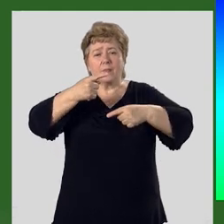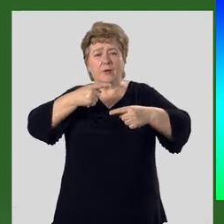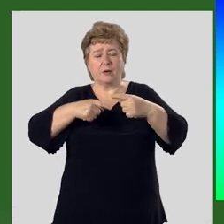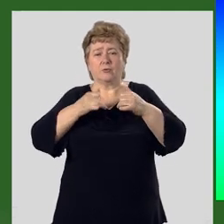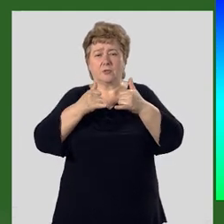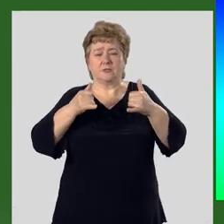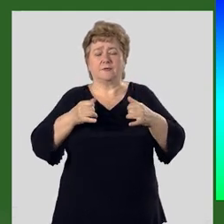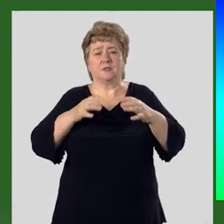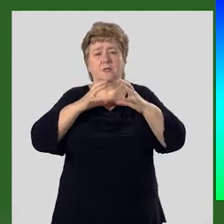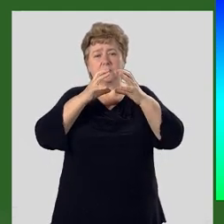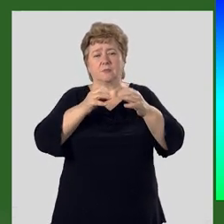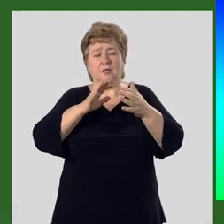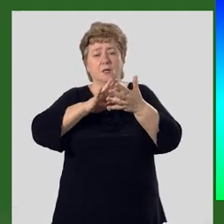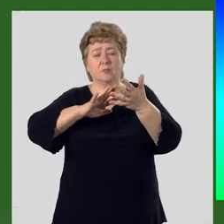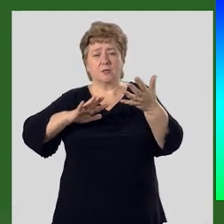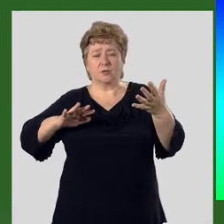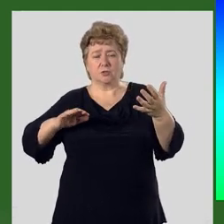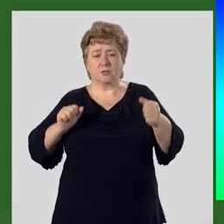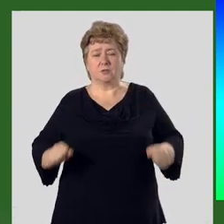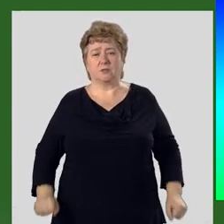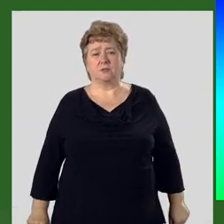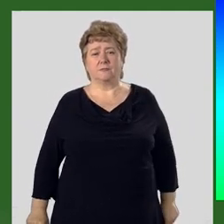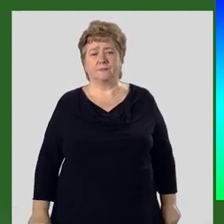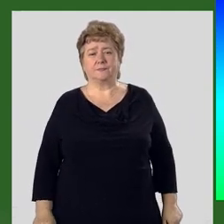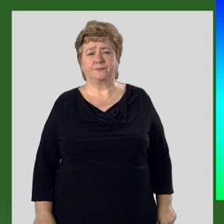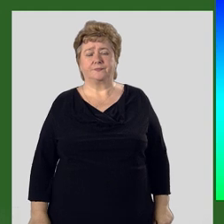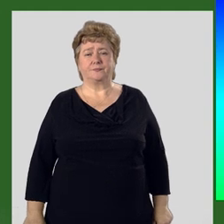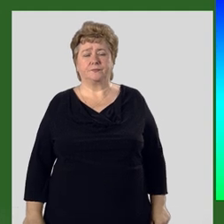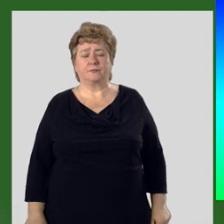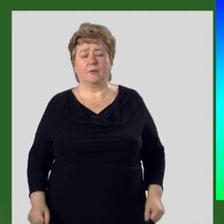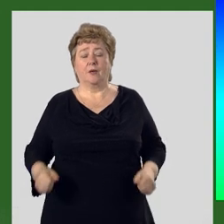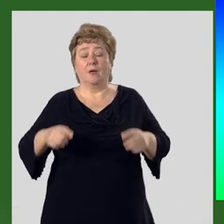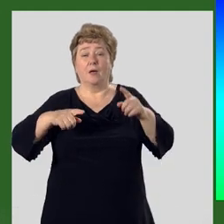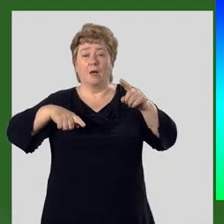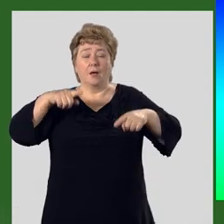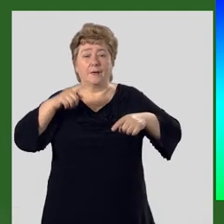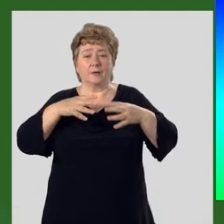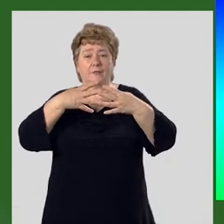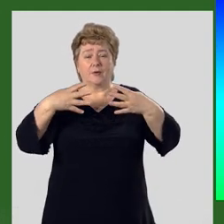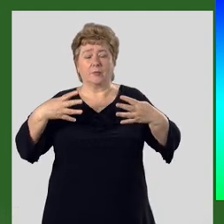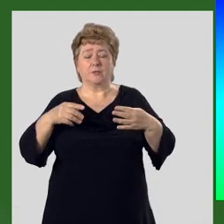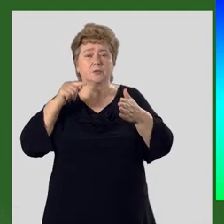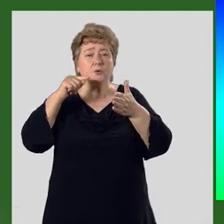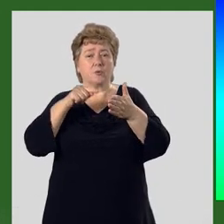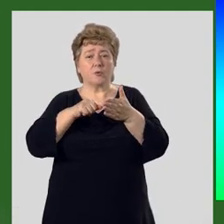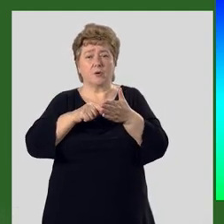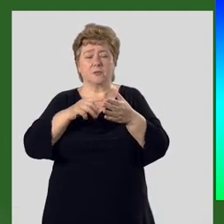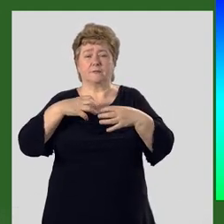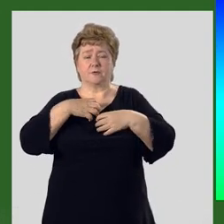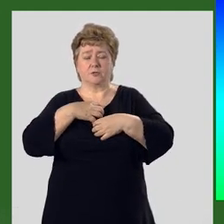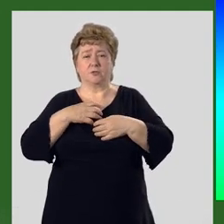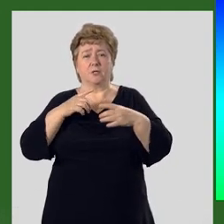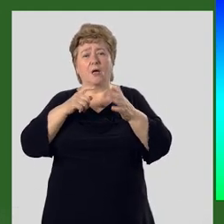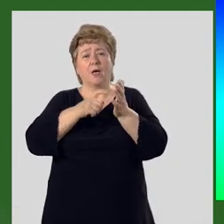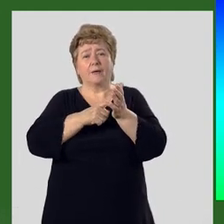в развитии Земли и их продолжительности. Иногда в таблице указывают важнейшие